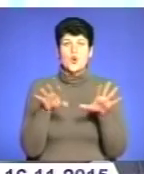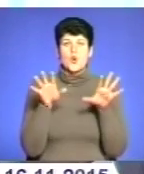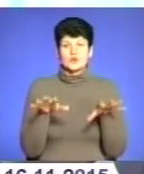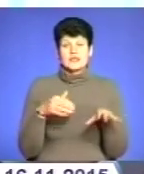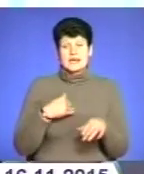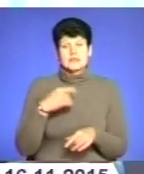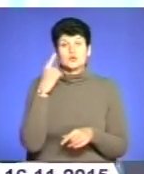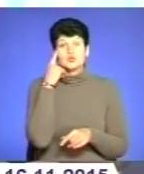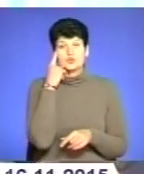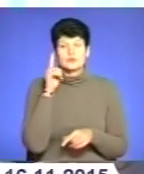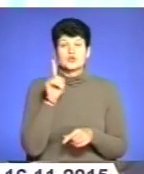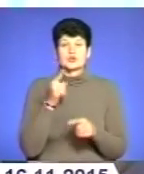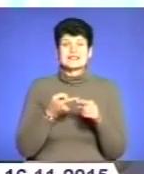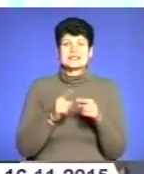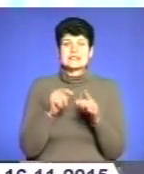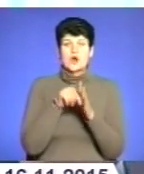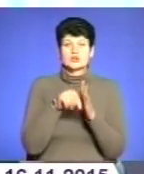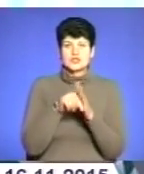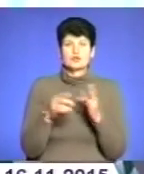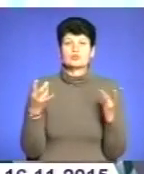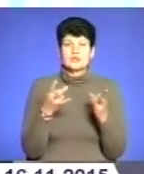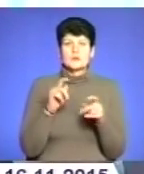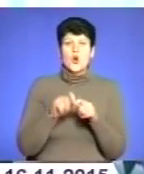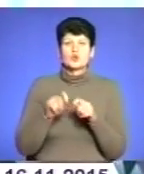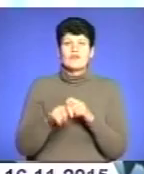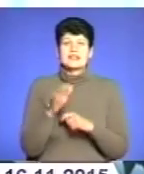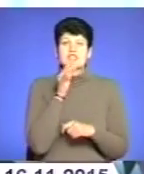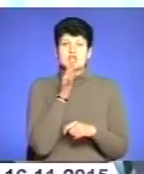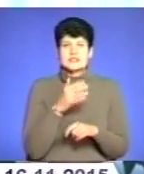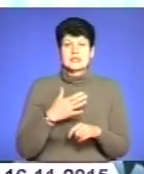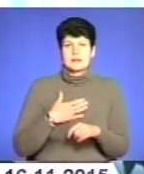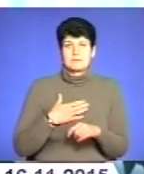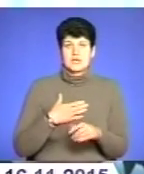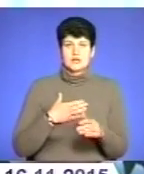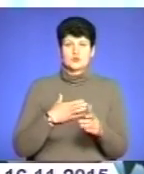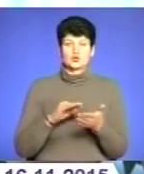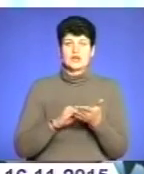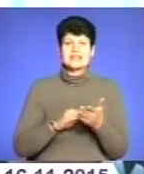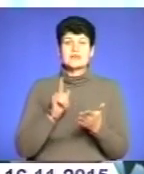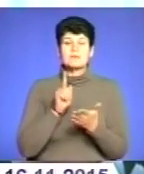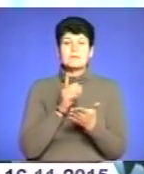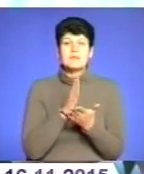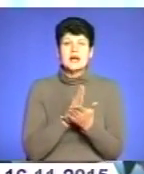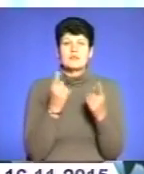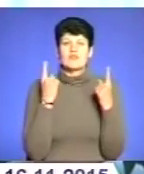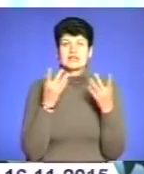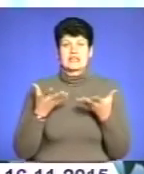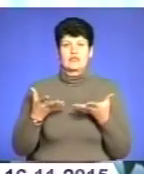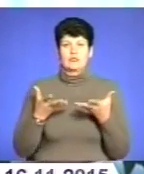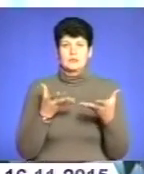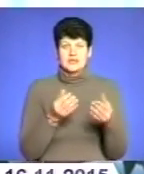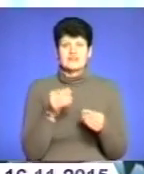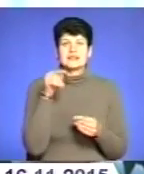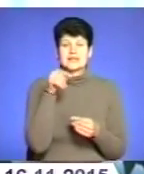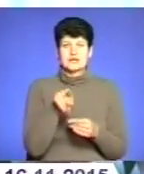собі думаю, що це означає, що потрібно контролювати час. І ми, журналісти, маємо дуже великий вплив на те, що